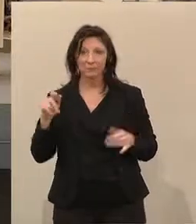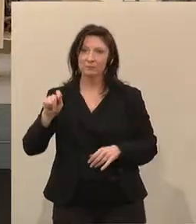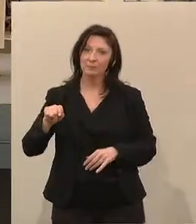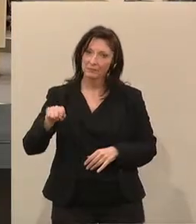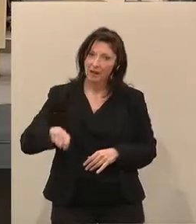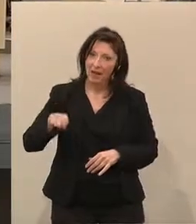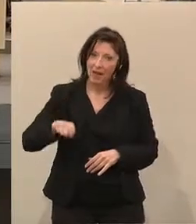Nächtigungen hervor.